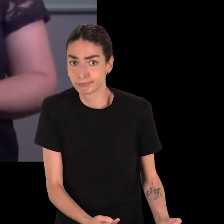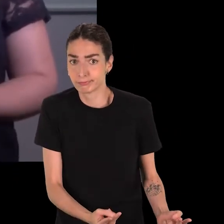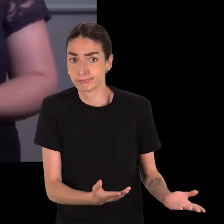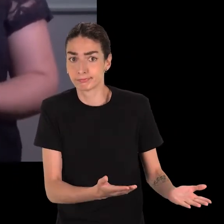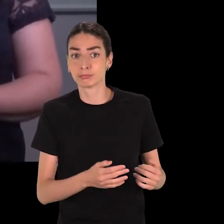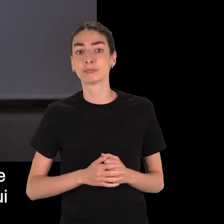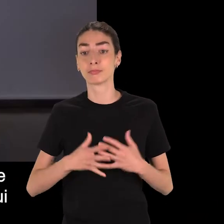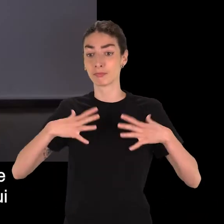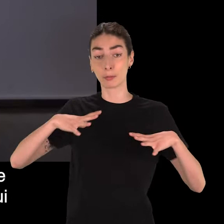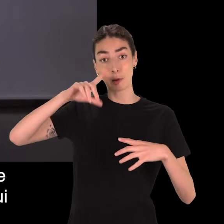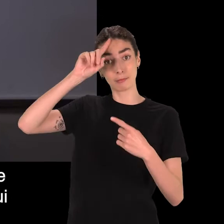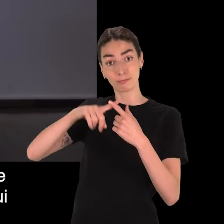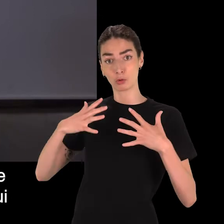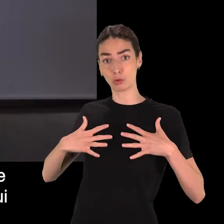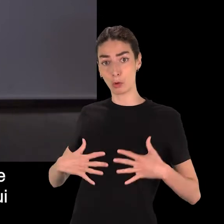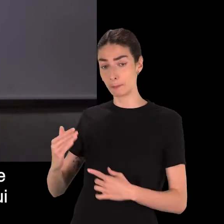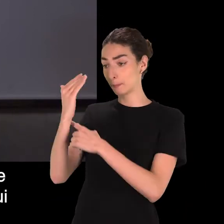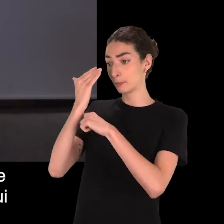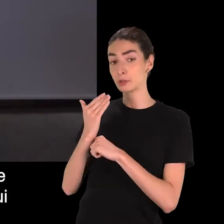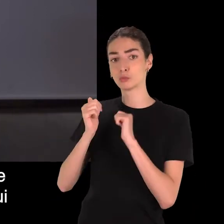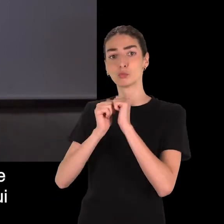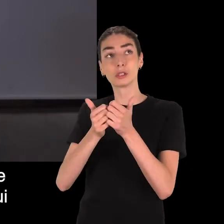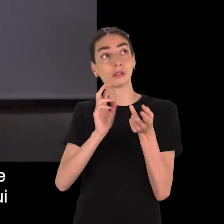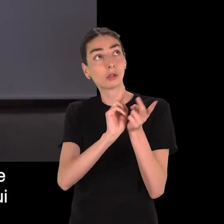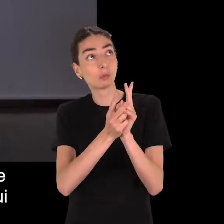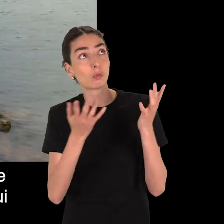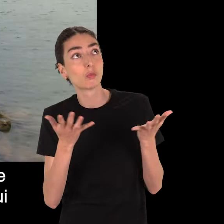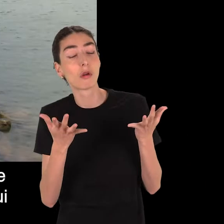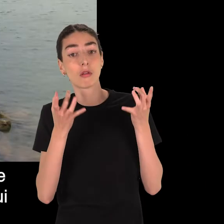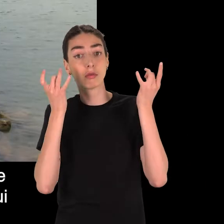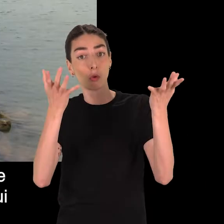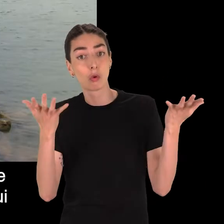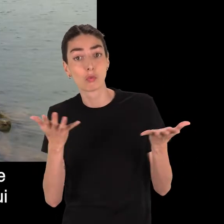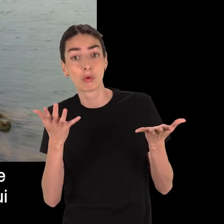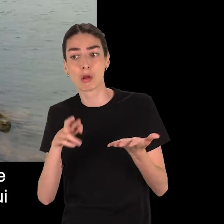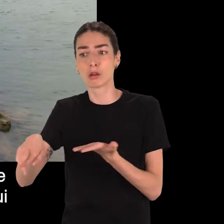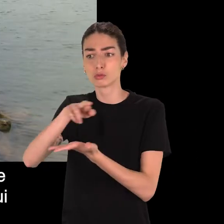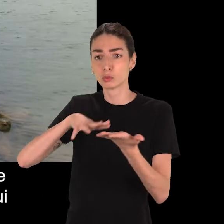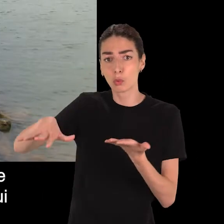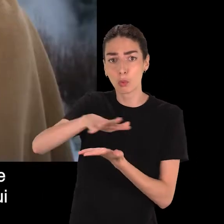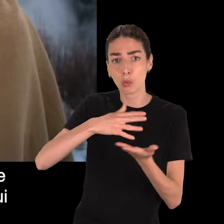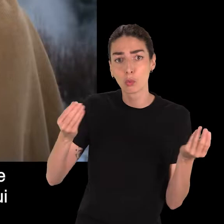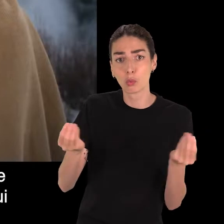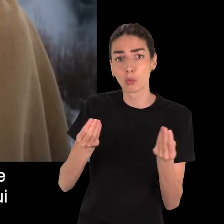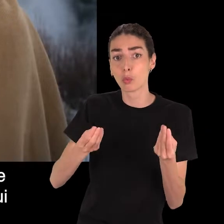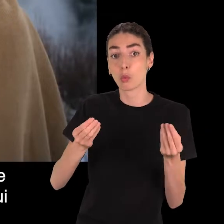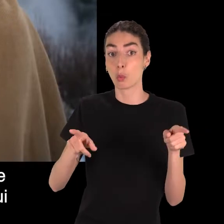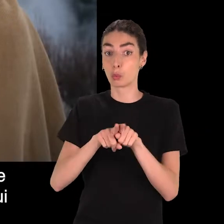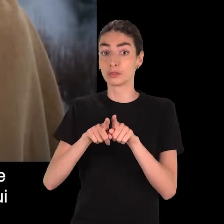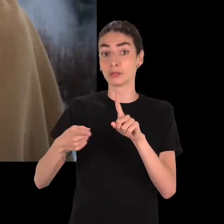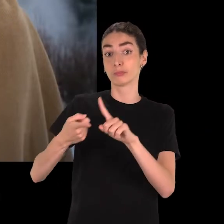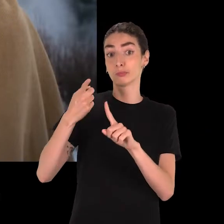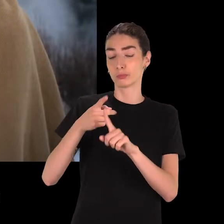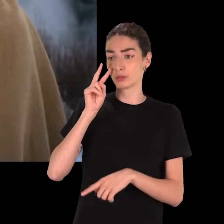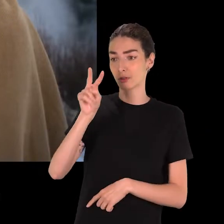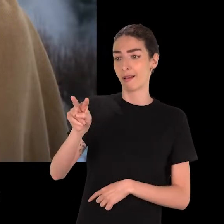voire même dégradante. Le vêtement est avant tout porté pour protéger le corps et s'adapte bien entendu à la saison et à la région dans laquelle se trouve celui qui le